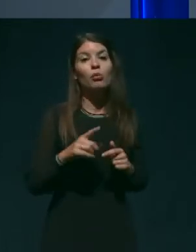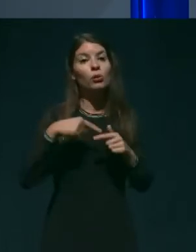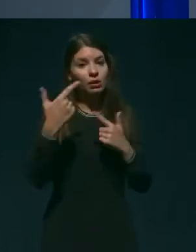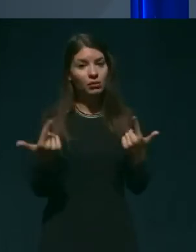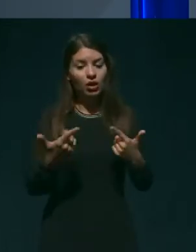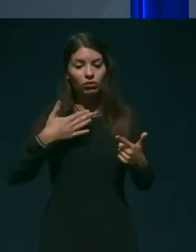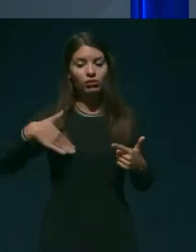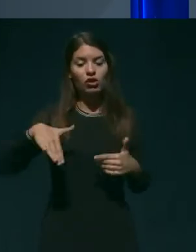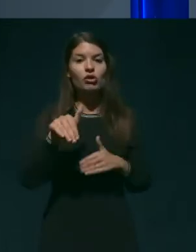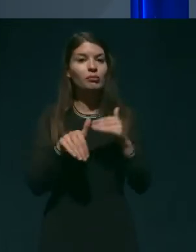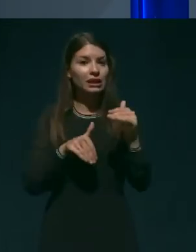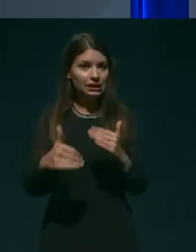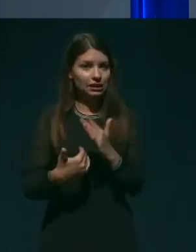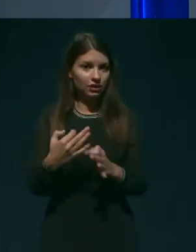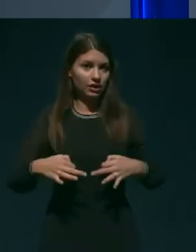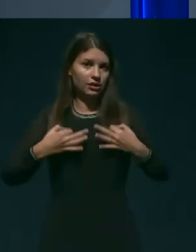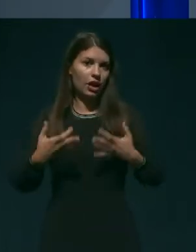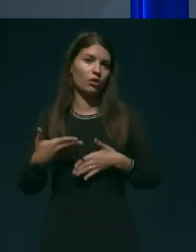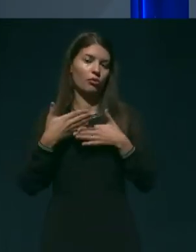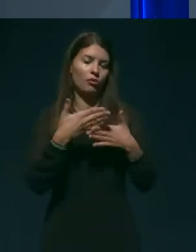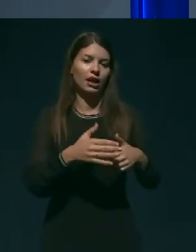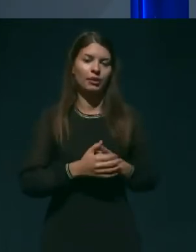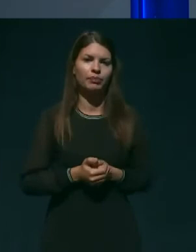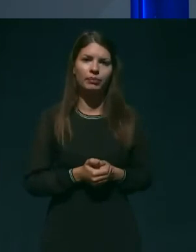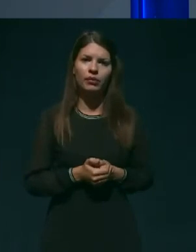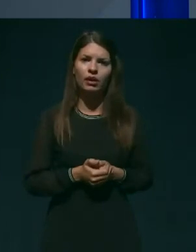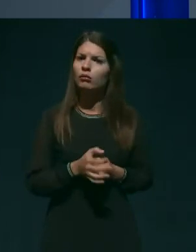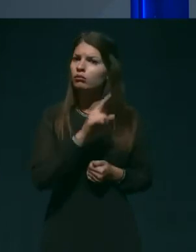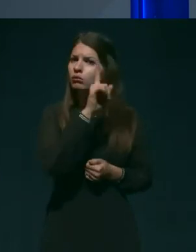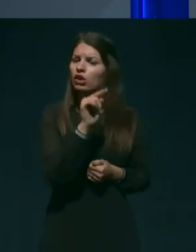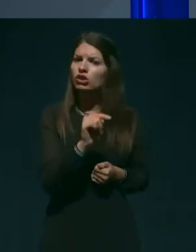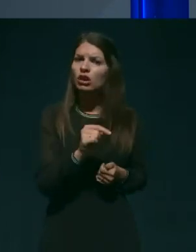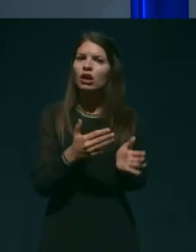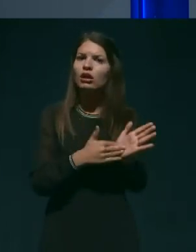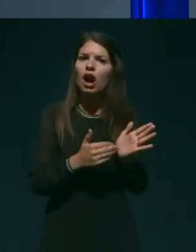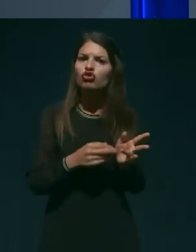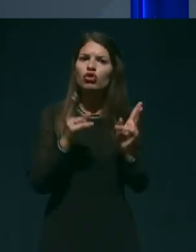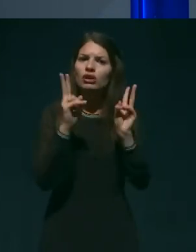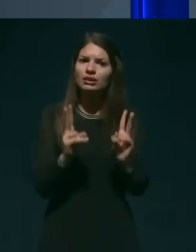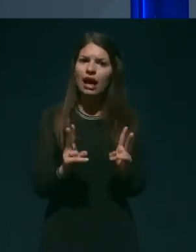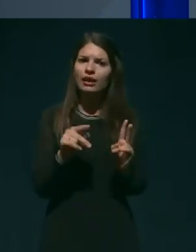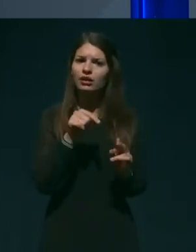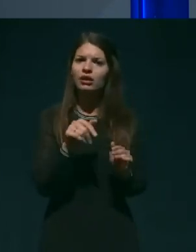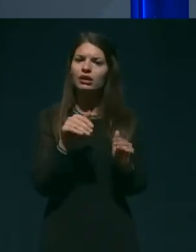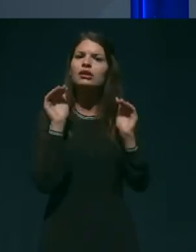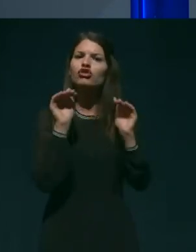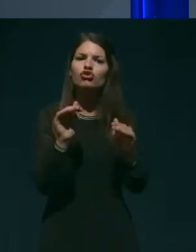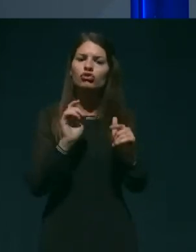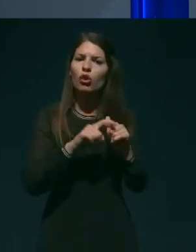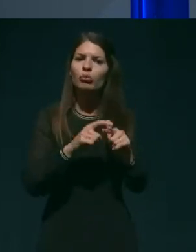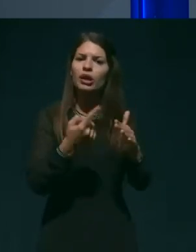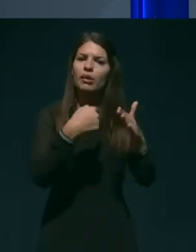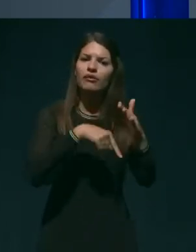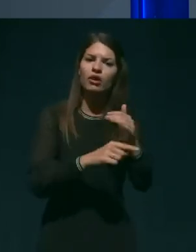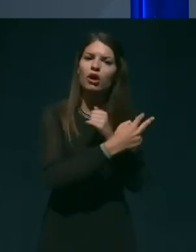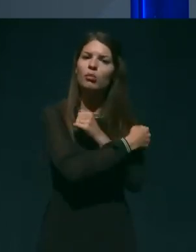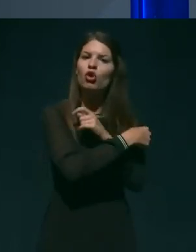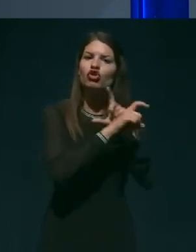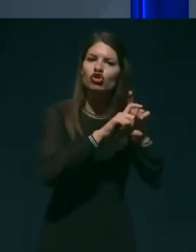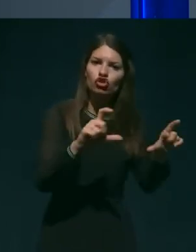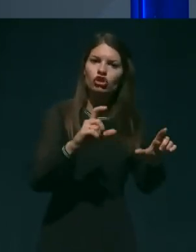izpeljamo. Kakšno pa je stanje te zaščitne upreme zdaj po bolnišnicah, po zdravstvenih domovih?